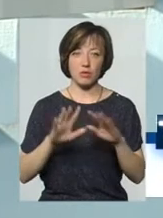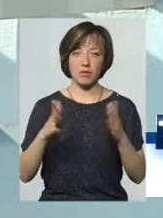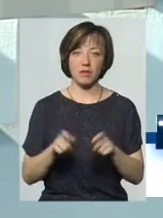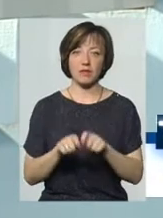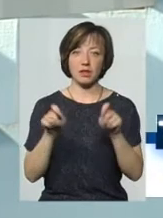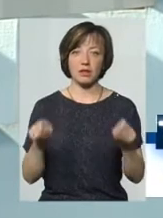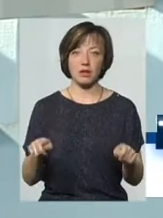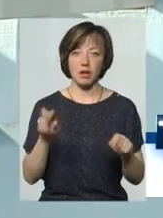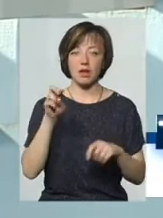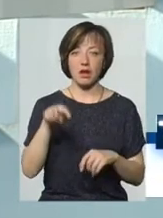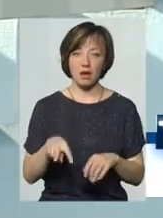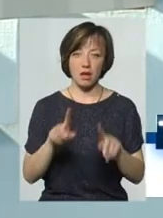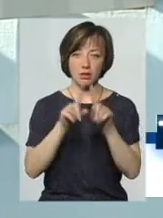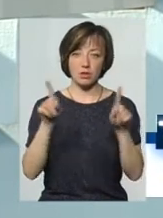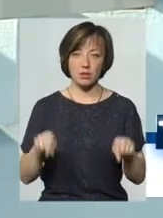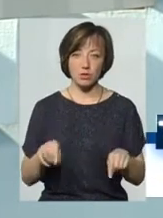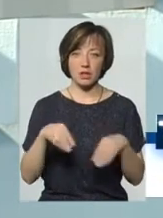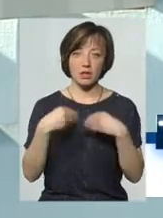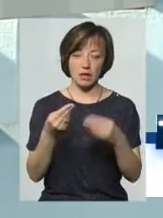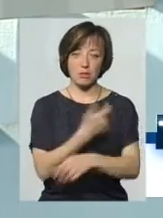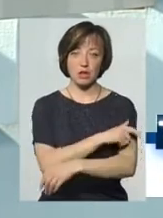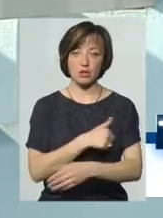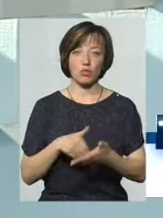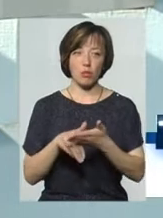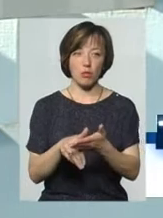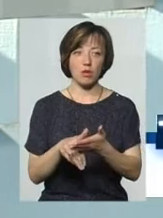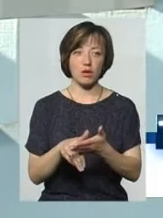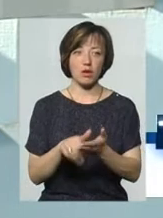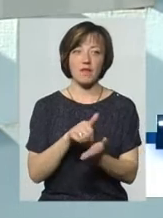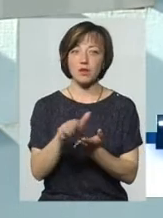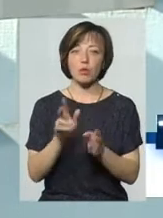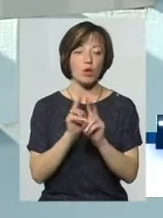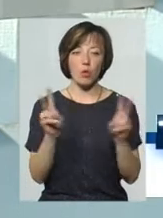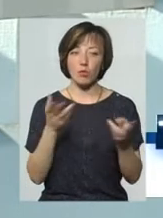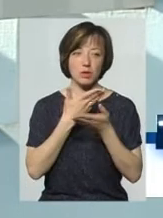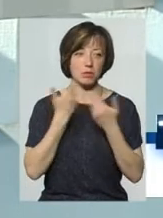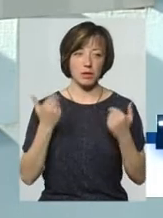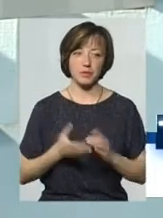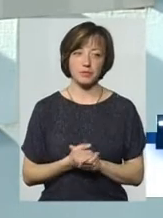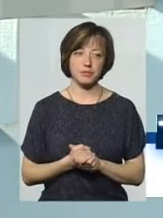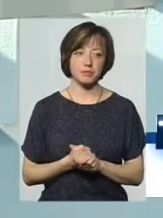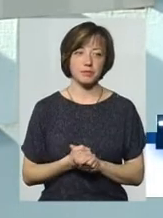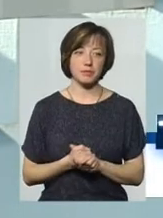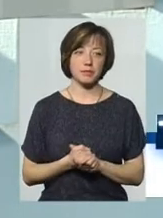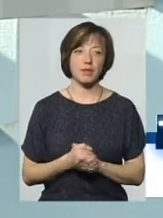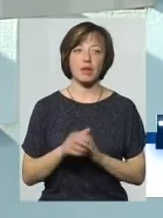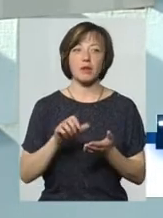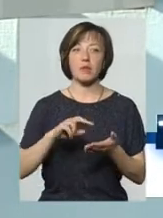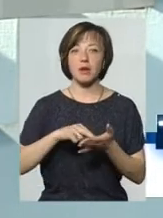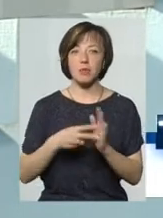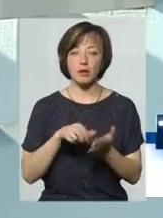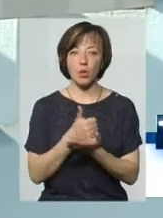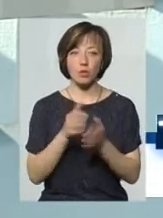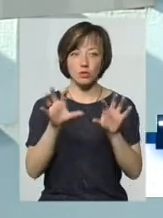Відкривається і лікаряний листок, і надається медична допомога. Відмови немає нікому. Це передбачено і Конституцією,